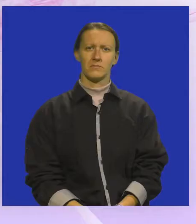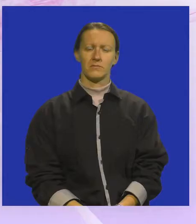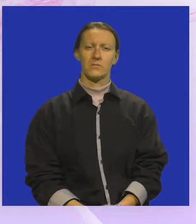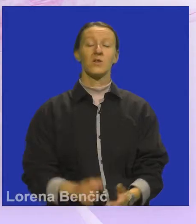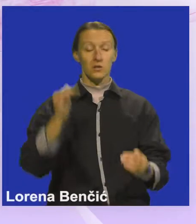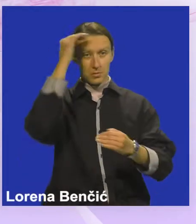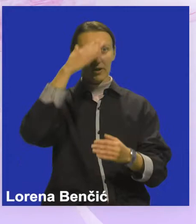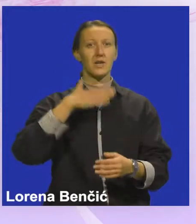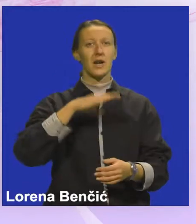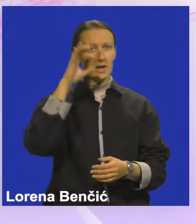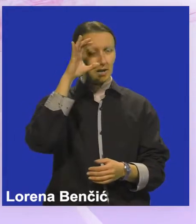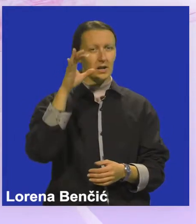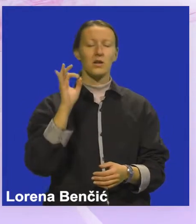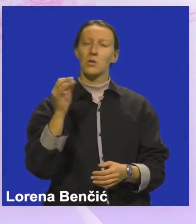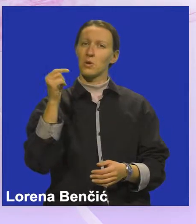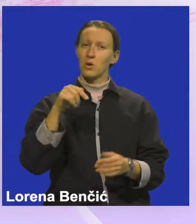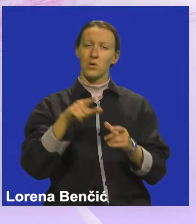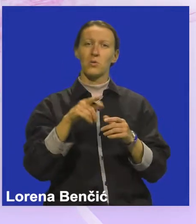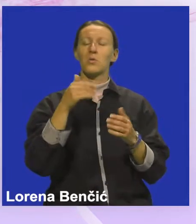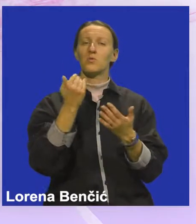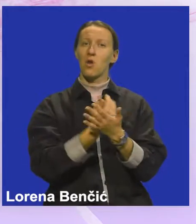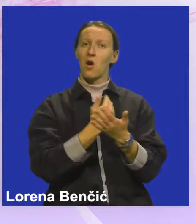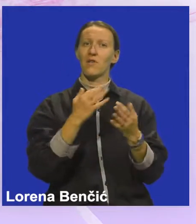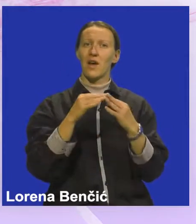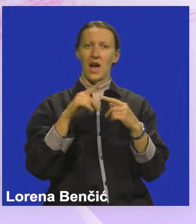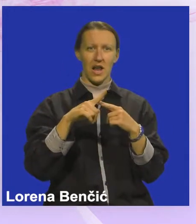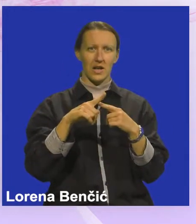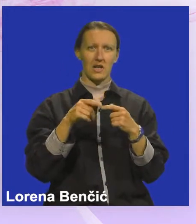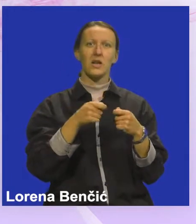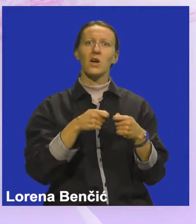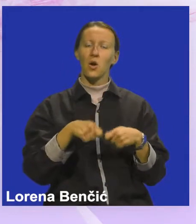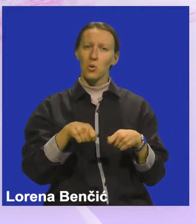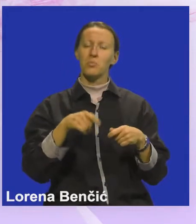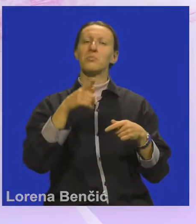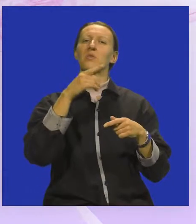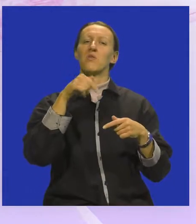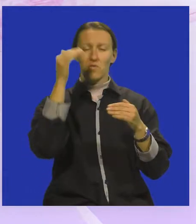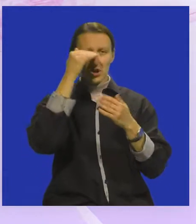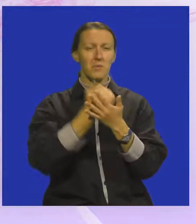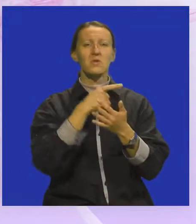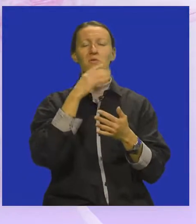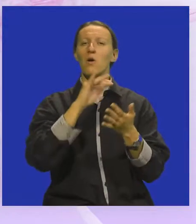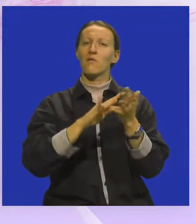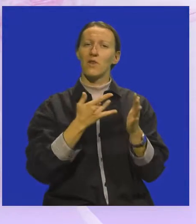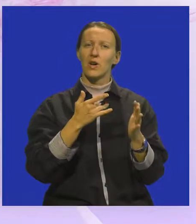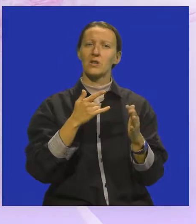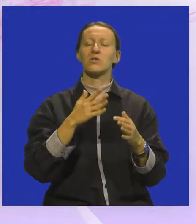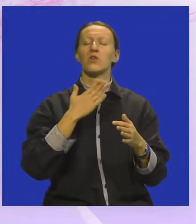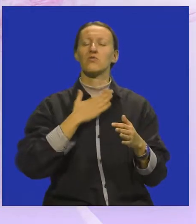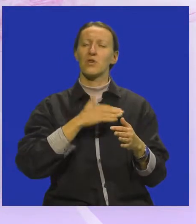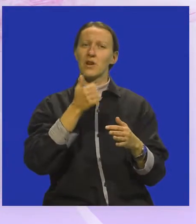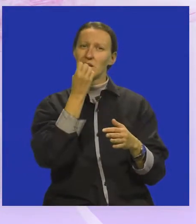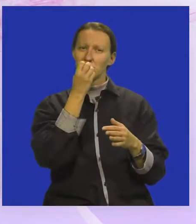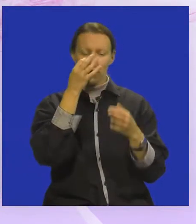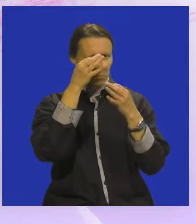Dobro vam večer dragi gledatelji i dobrodošli u novi Art Club. U večerašnjoj emisiji govorimo o manifestaciji Či Wolom Fiore,